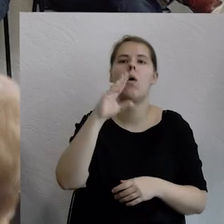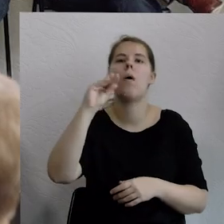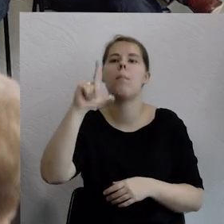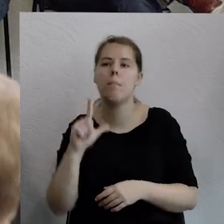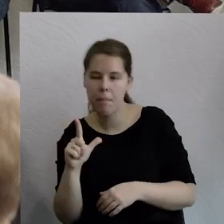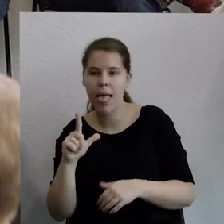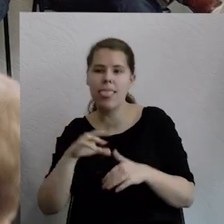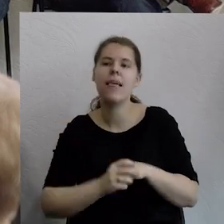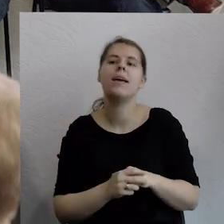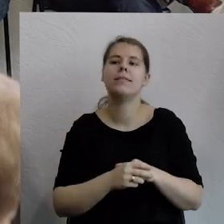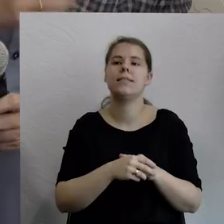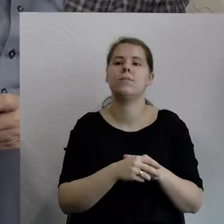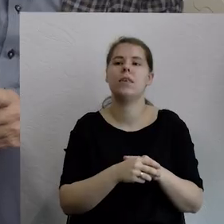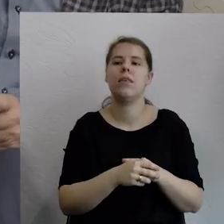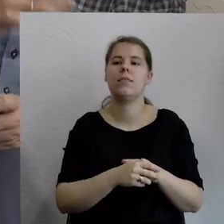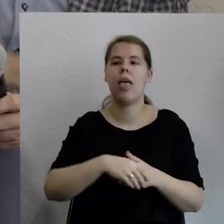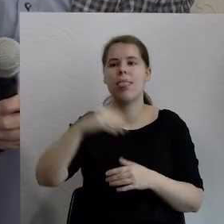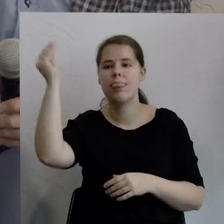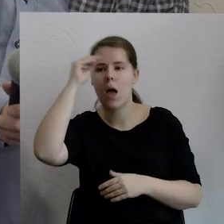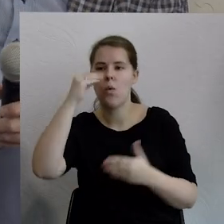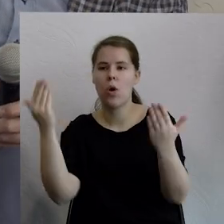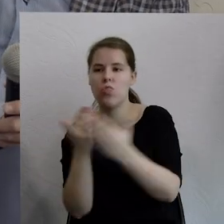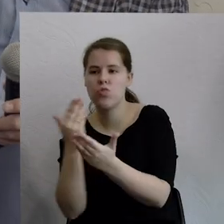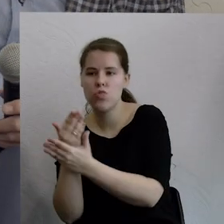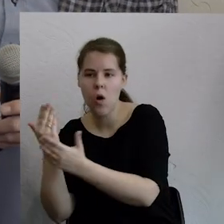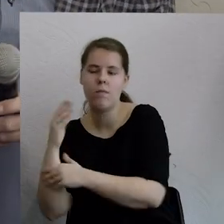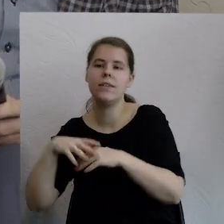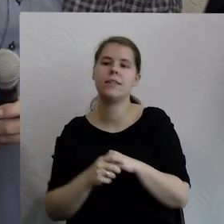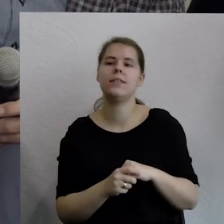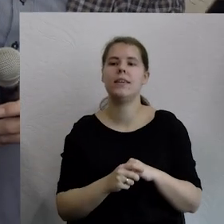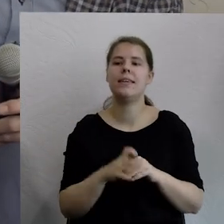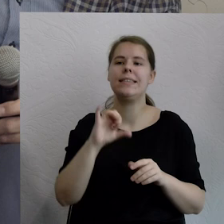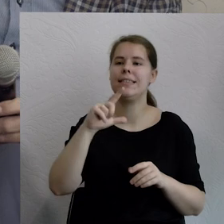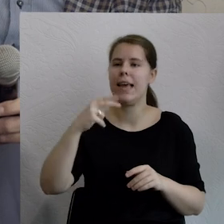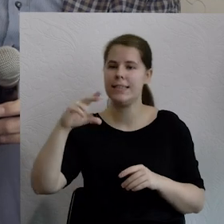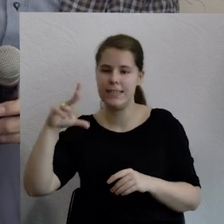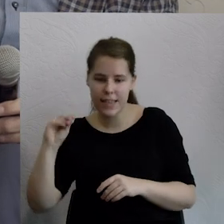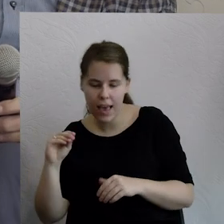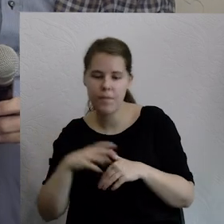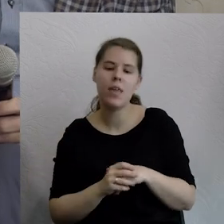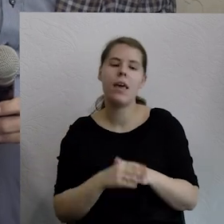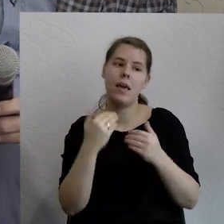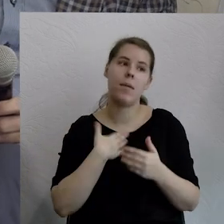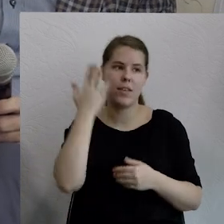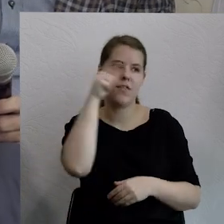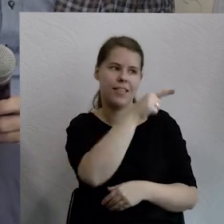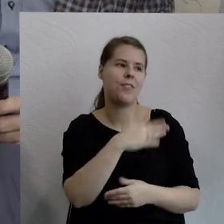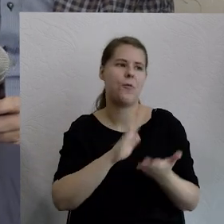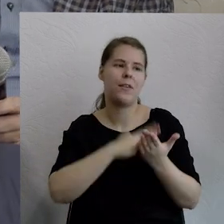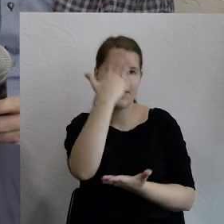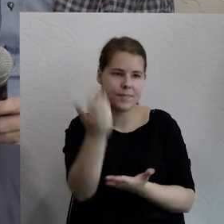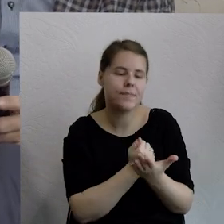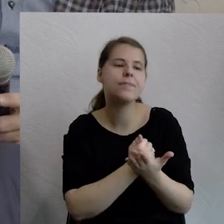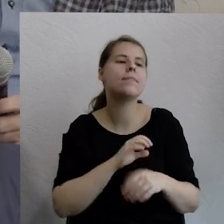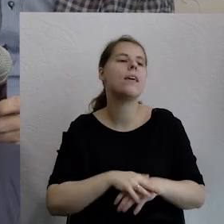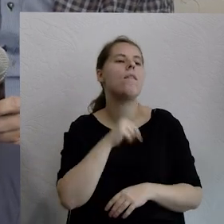jednym z pierwszych laureatów tego Nobla, ale wiadomo, że życie noblistów bardzo się zmienia, ale tak gdybyś powiedział tak w praktyce,